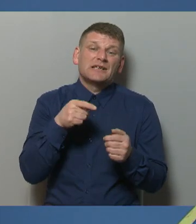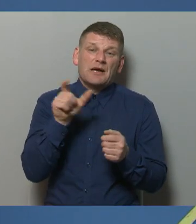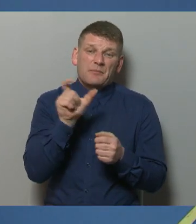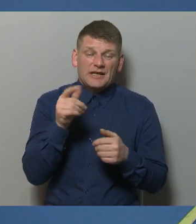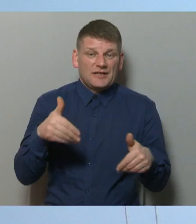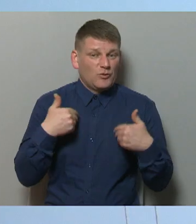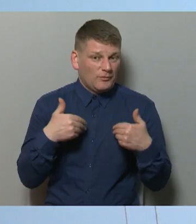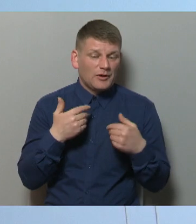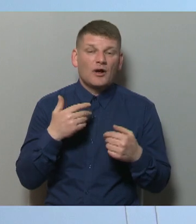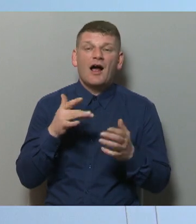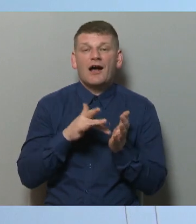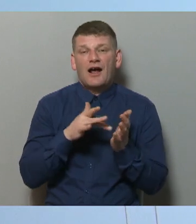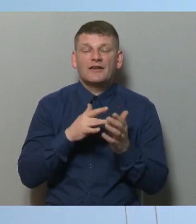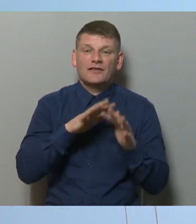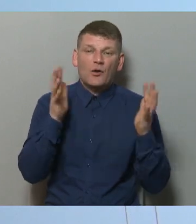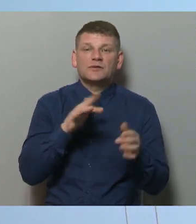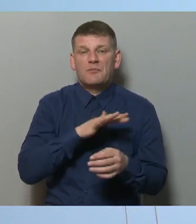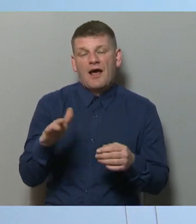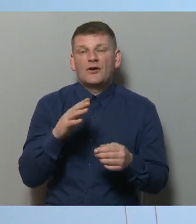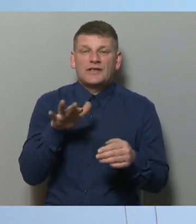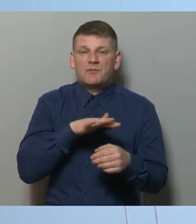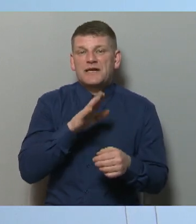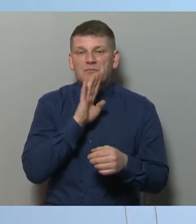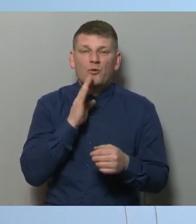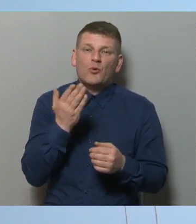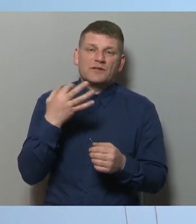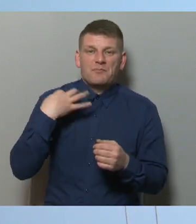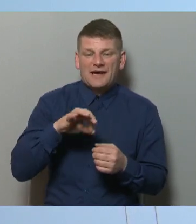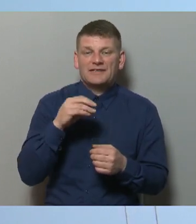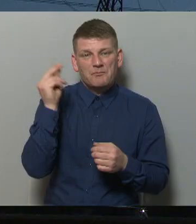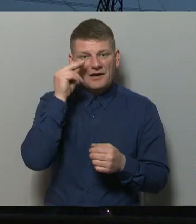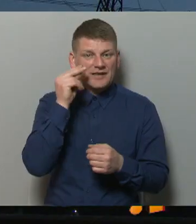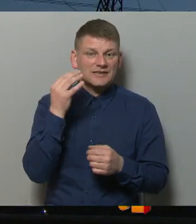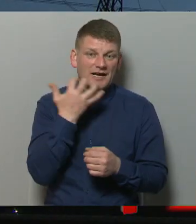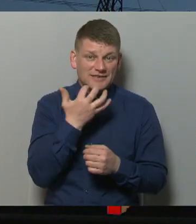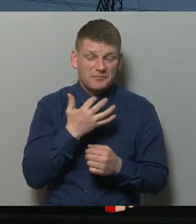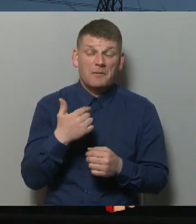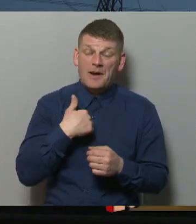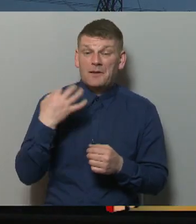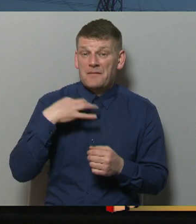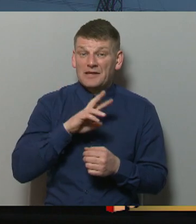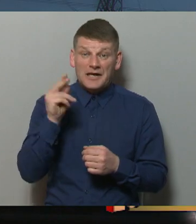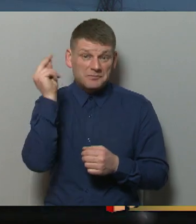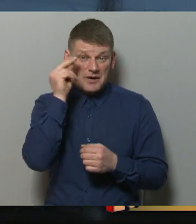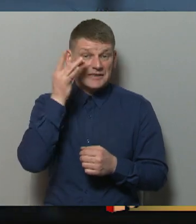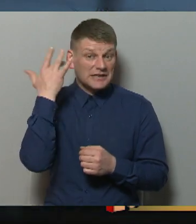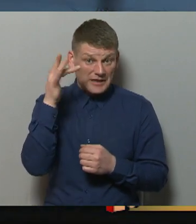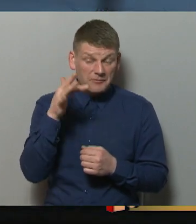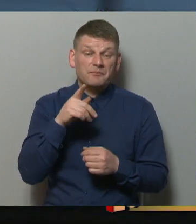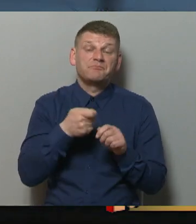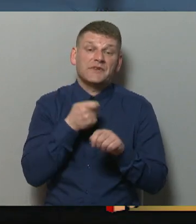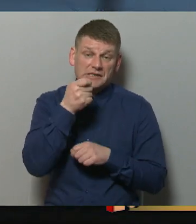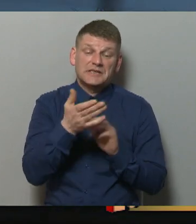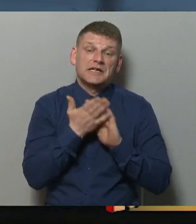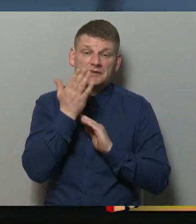nopriecājās arī kāda daudzbērnu ģimenes māmiņi, kuras meita studē ārzemēs. Mana meita, kas studē Amerikā, iesniedza